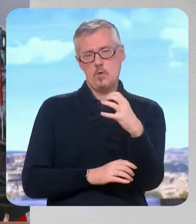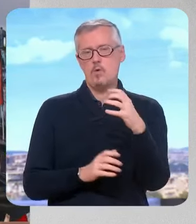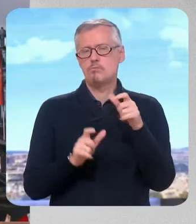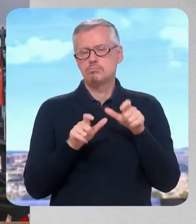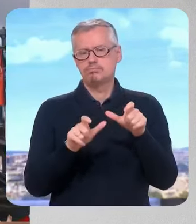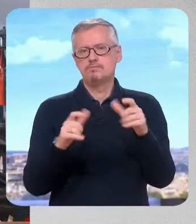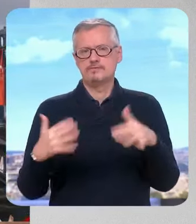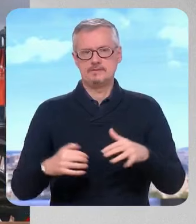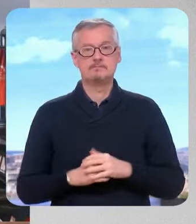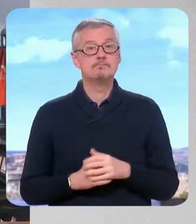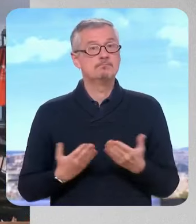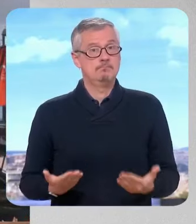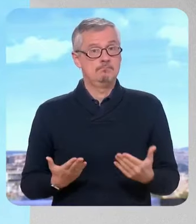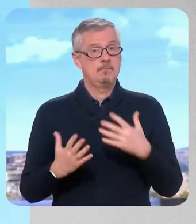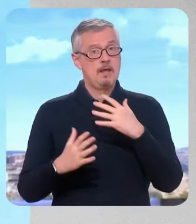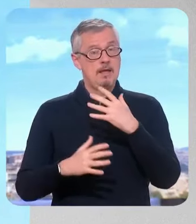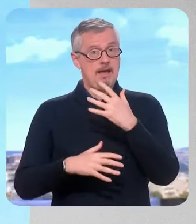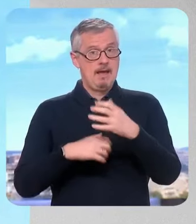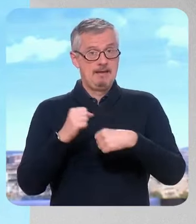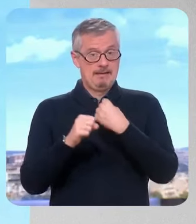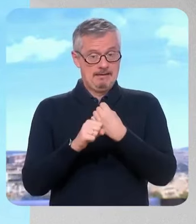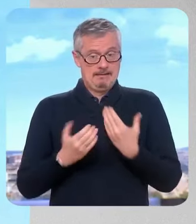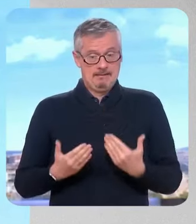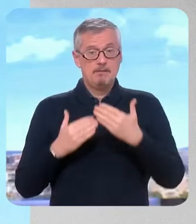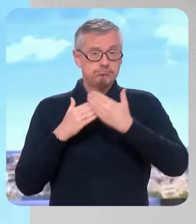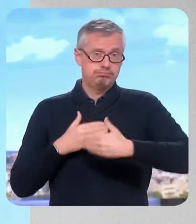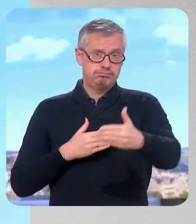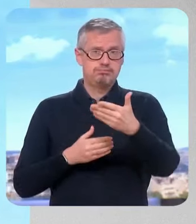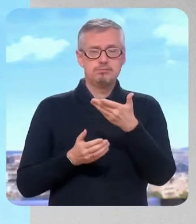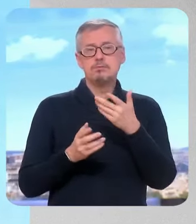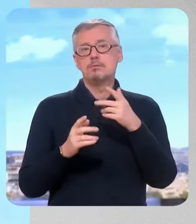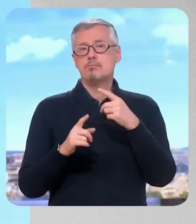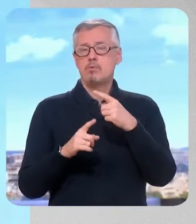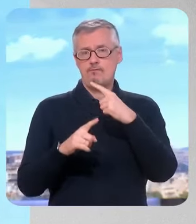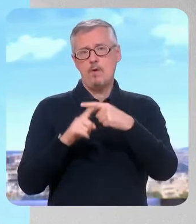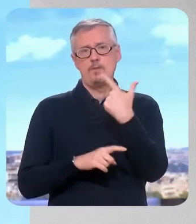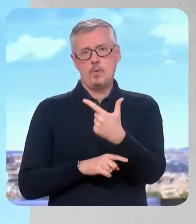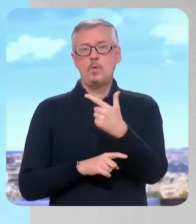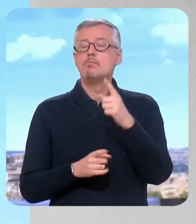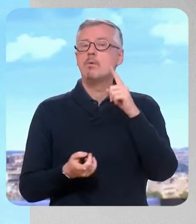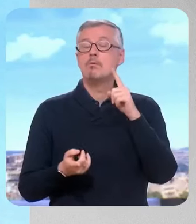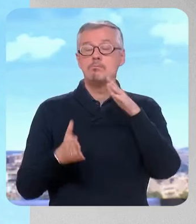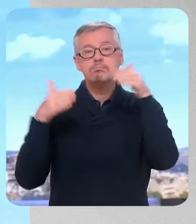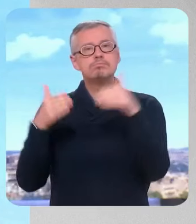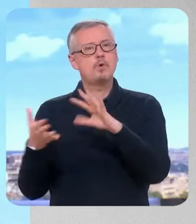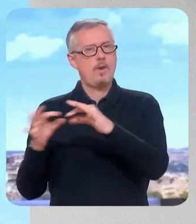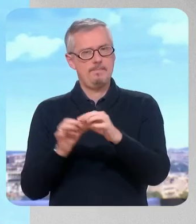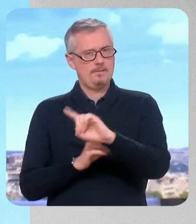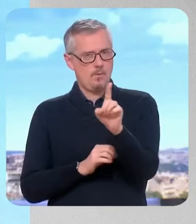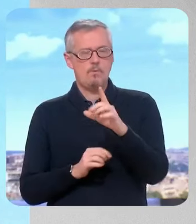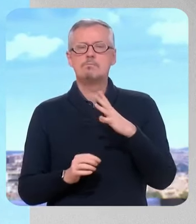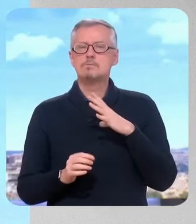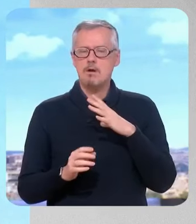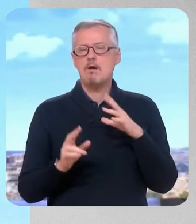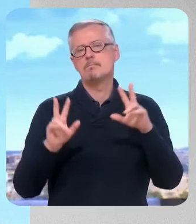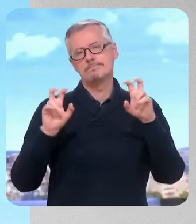dire, c'est que cette année, on va doubler le nombre de contrôles au global. Alors ce n pas lié qu'aux Jeux Olympiques. C'est l'objectif de cette réforme de la police et de